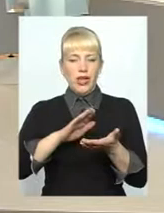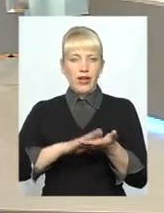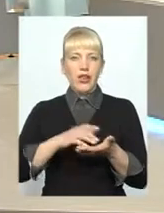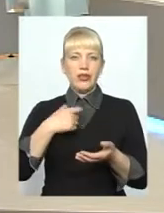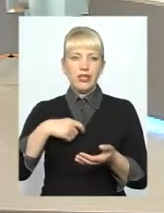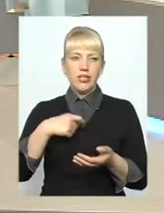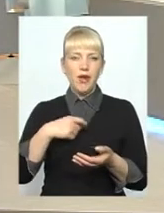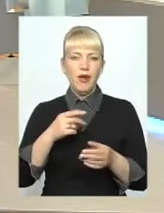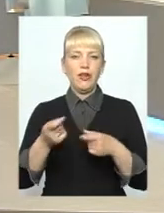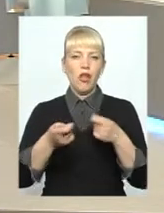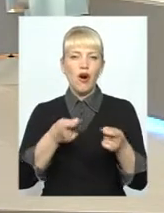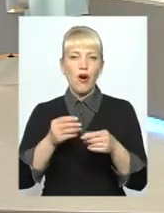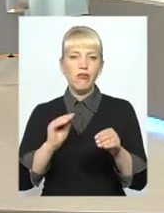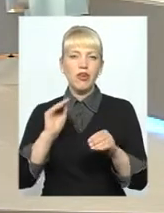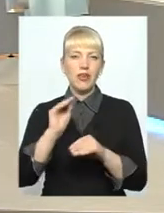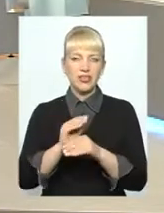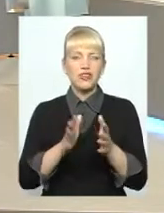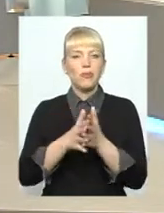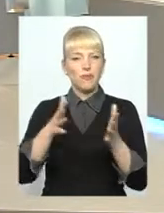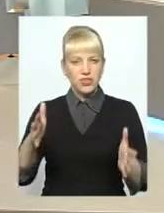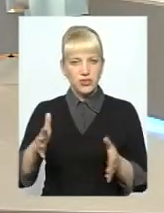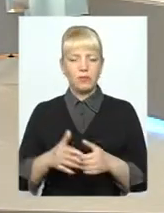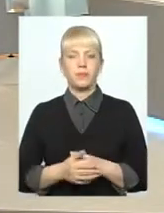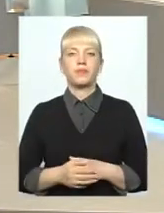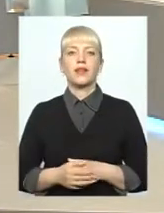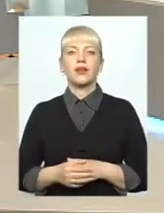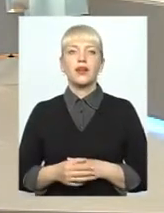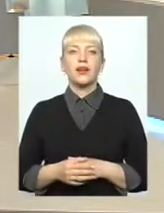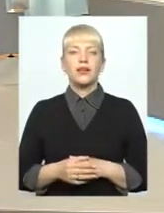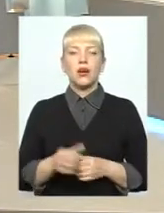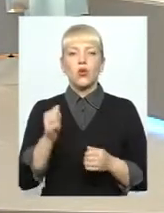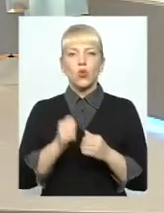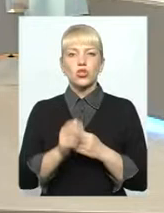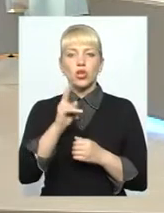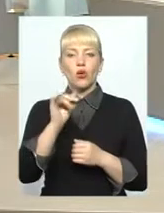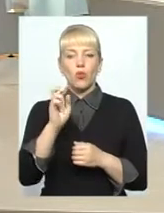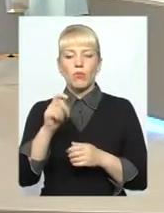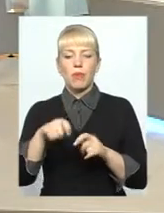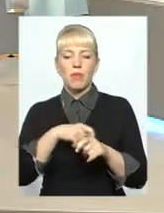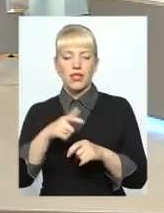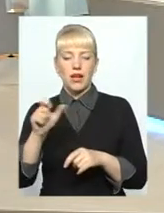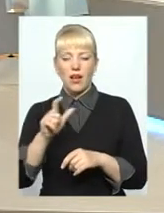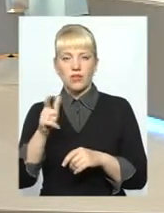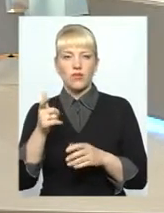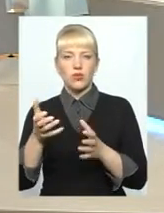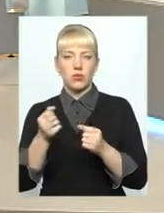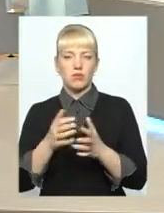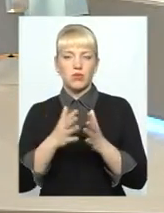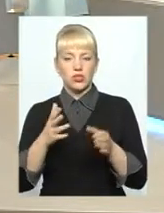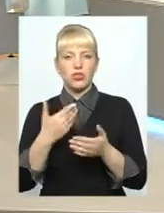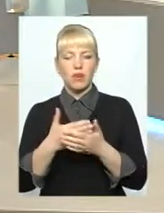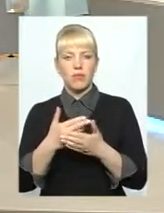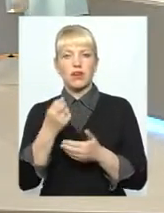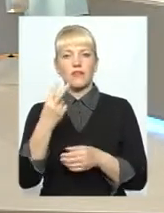торгову націнку на рівні гаразд вище. Разом з тим, з кожного кубометру газу отримуєте зараз більше. Ну, хай 12 копійок,